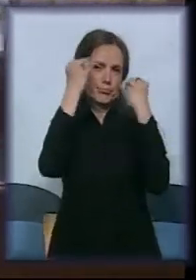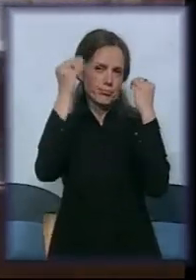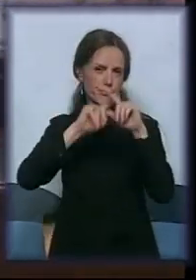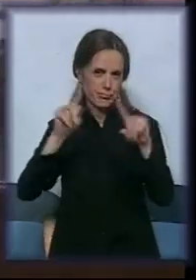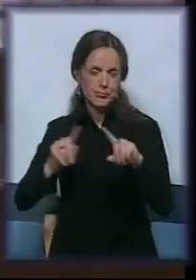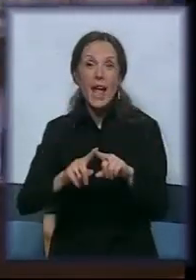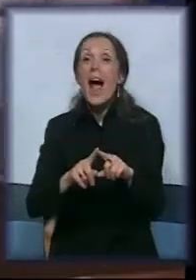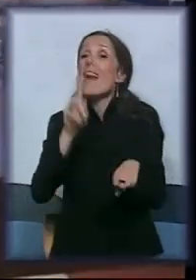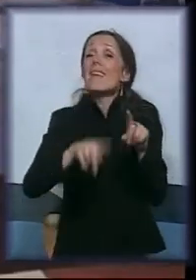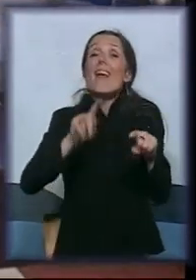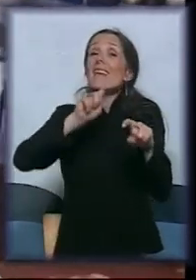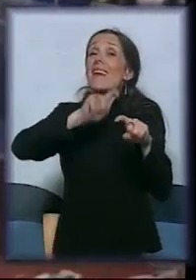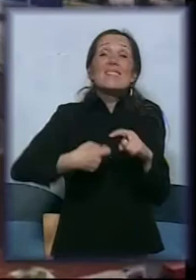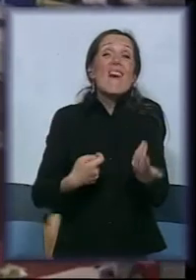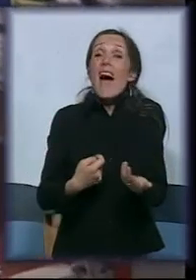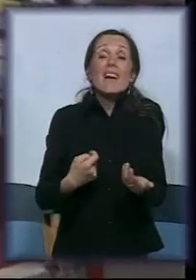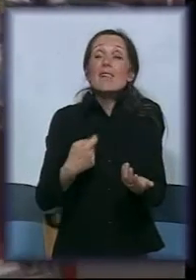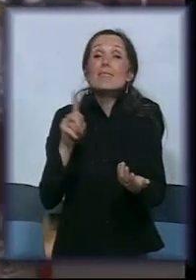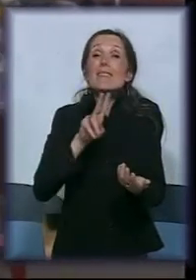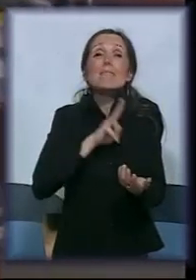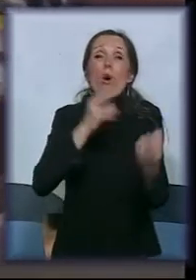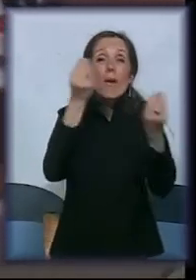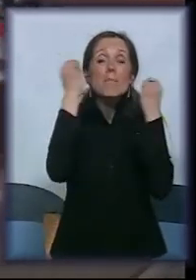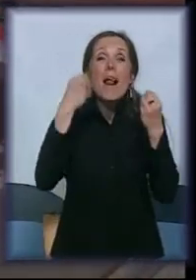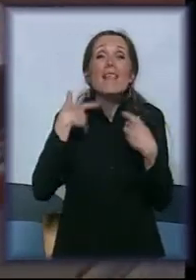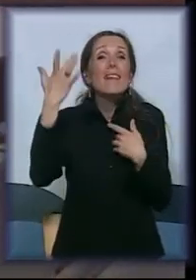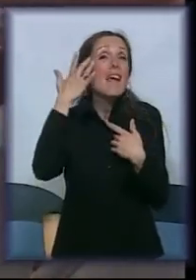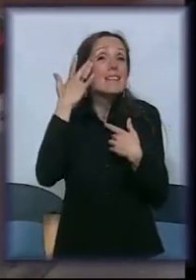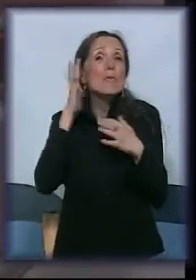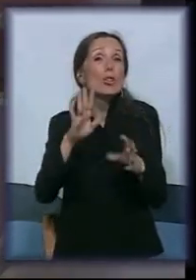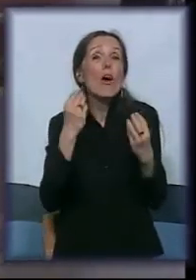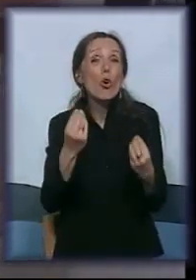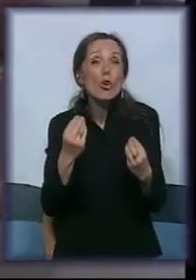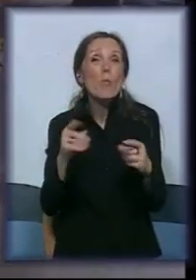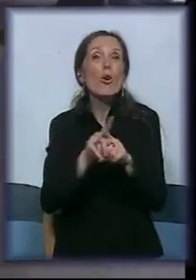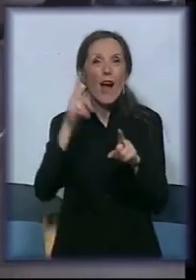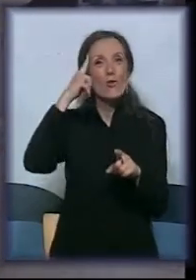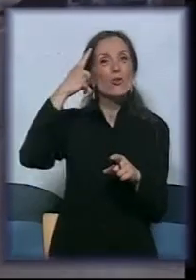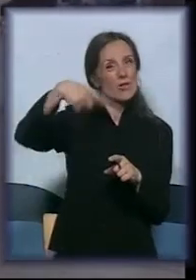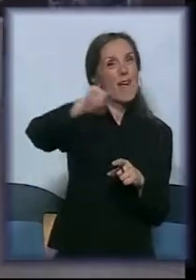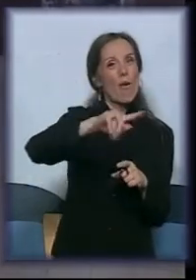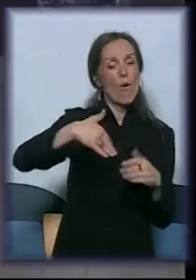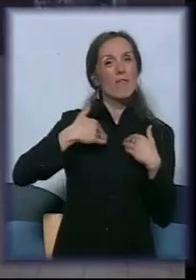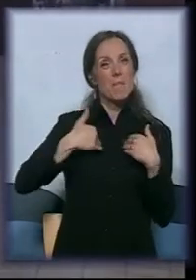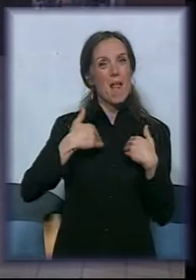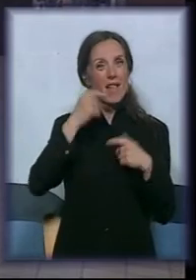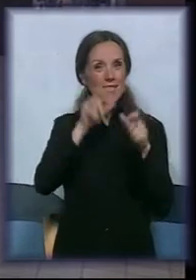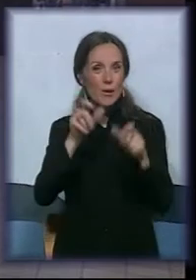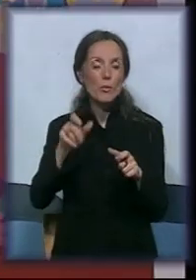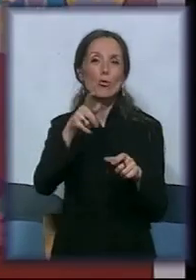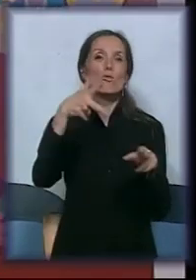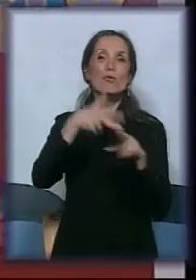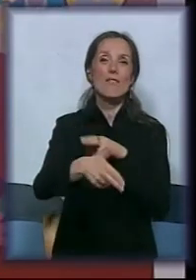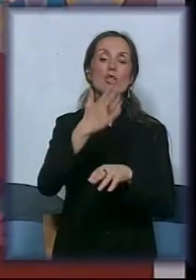jednostavno nismo prošli kroz obuku i ne znamo tako dobro kao što znaju ovi mladi ljudi koji su završili defektološki